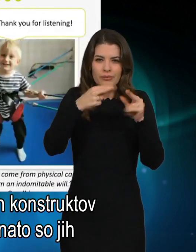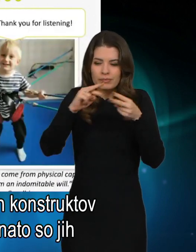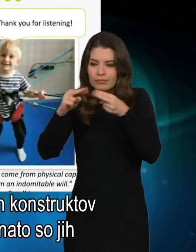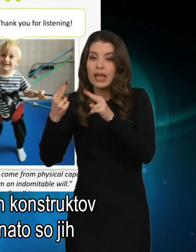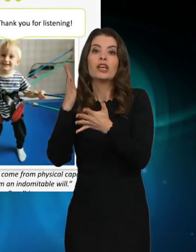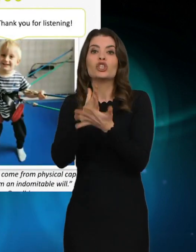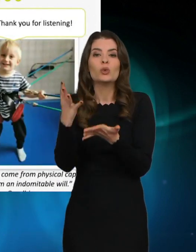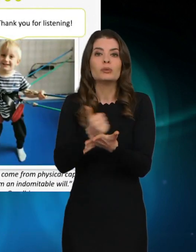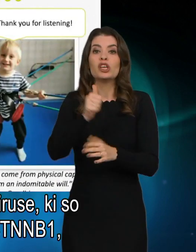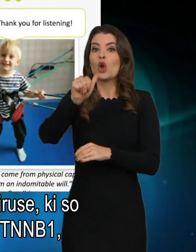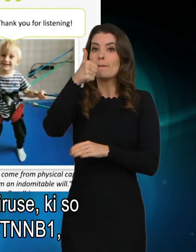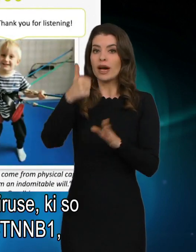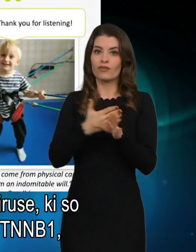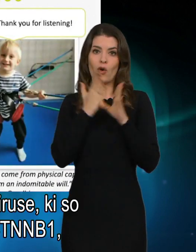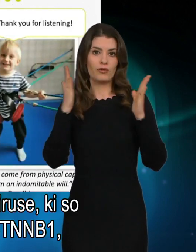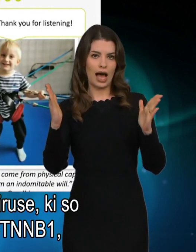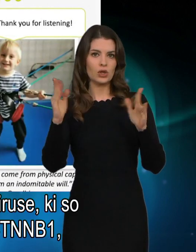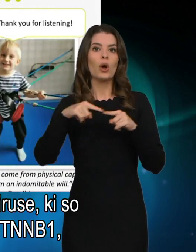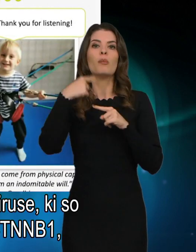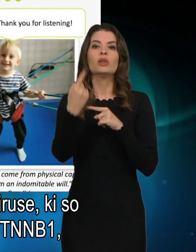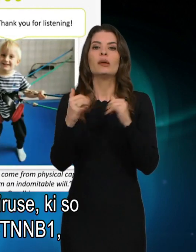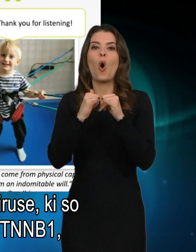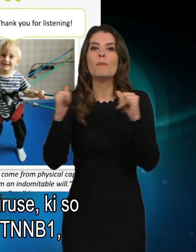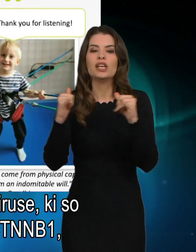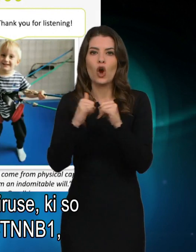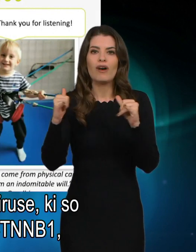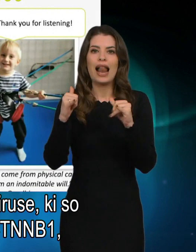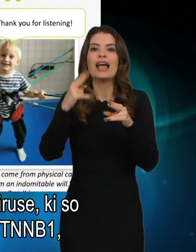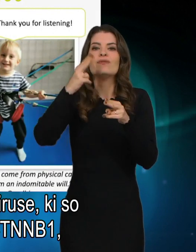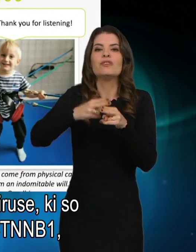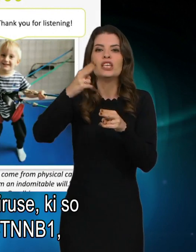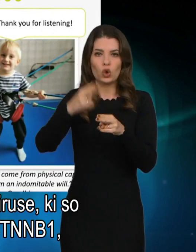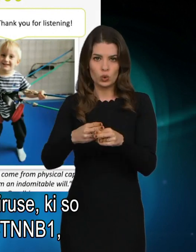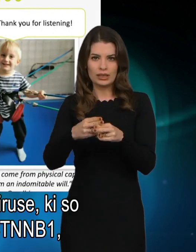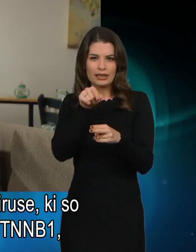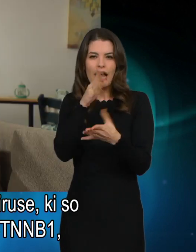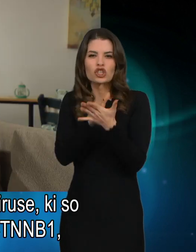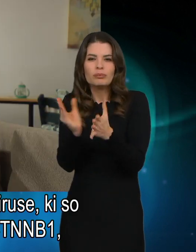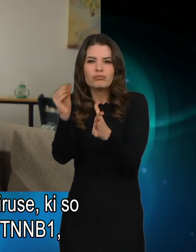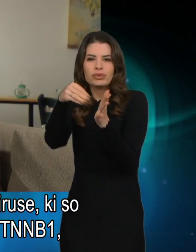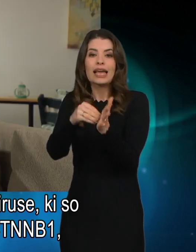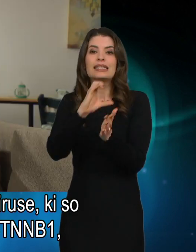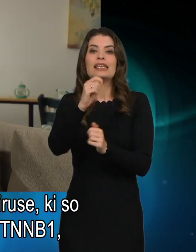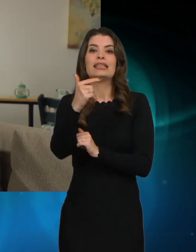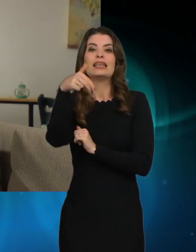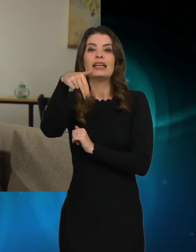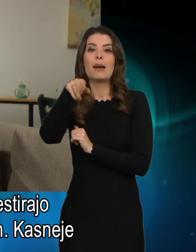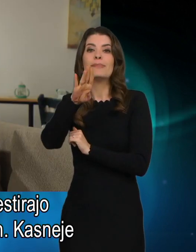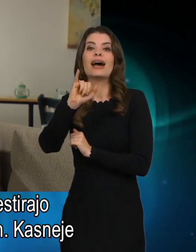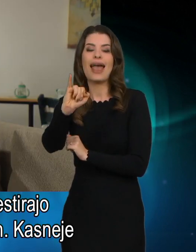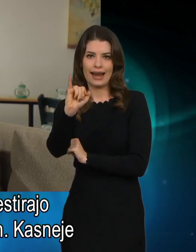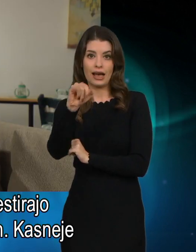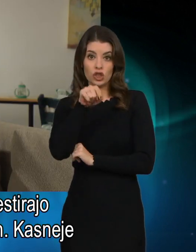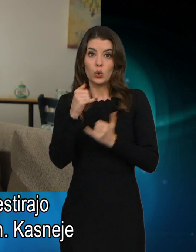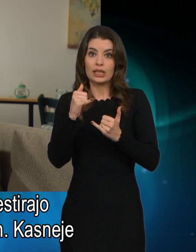katerim so na to oblikovali v klinične viruse, ki so že vsebovali ta gen CETNNB1. In te se trenutno